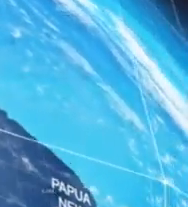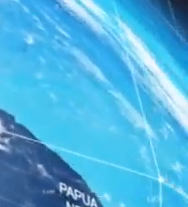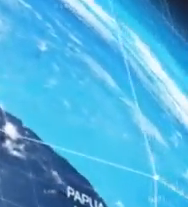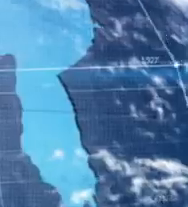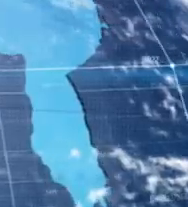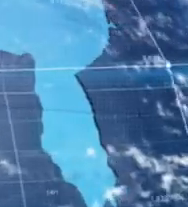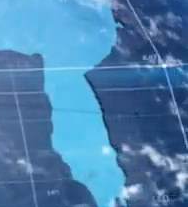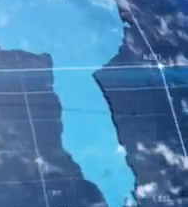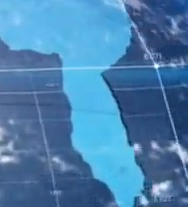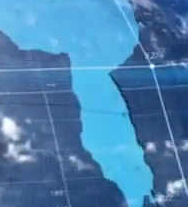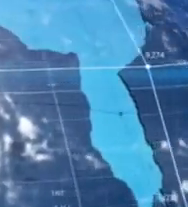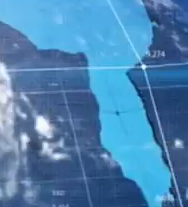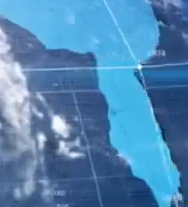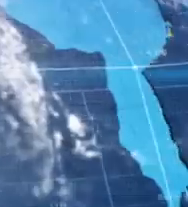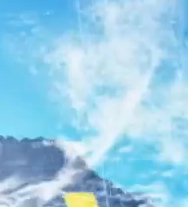Muzika